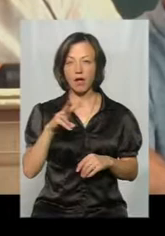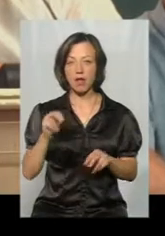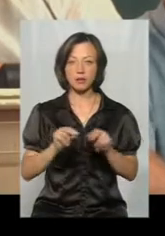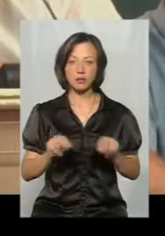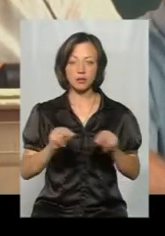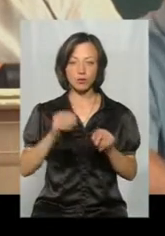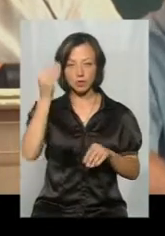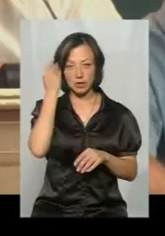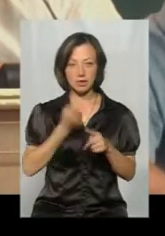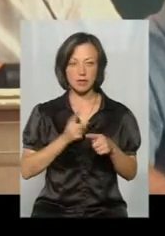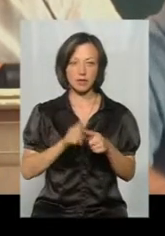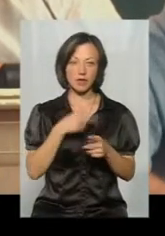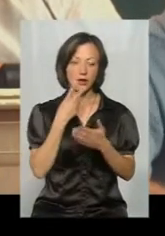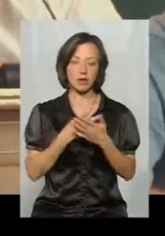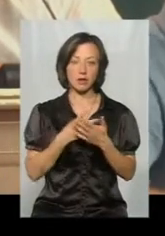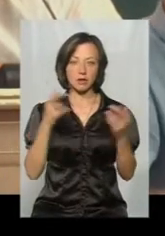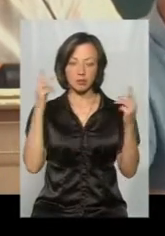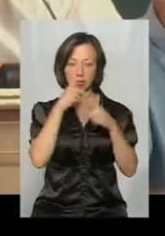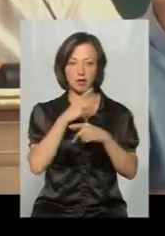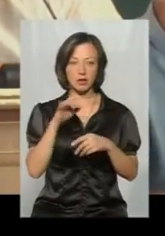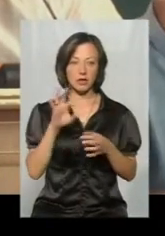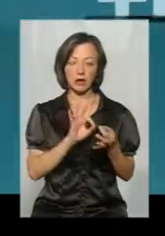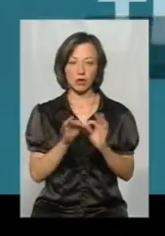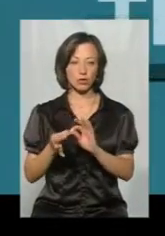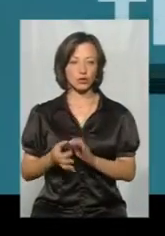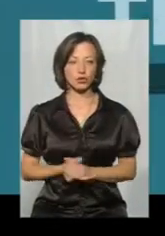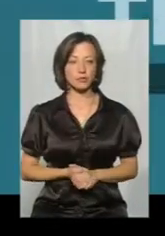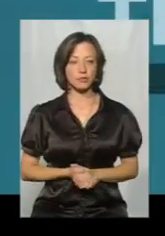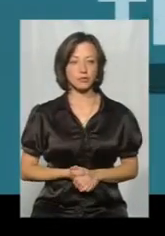педагогічної точки зору це виглядає неправильно і нелогічно.